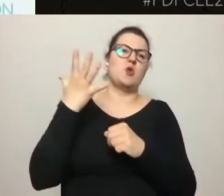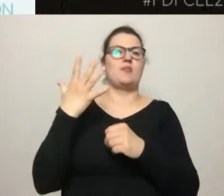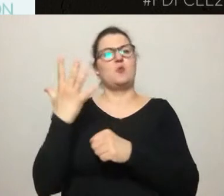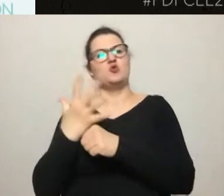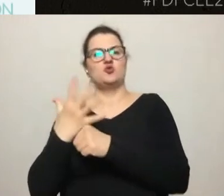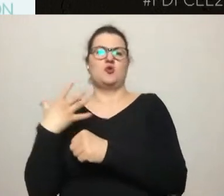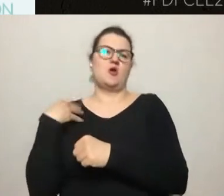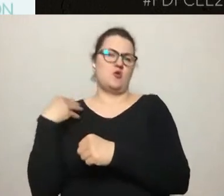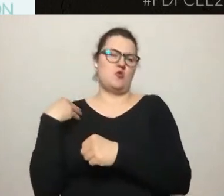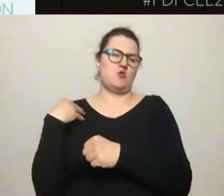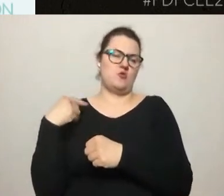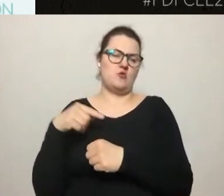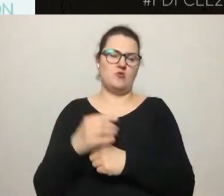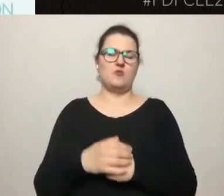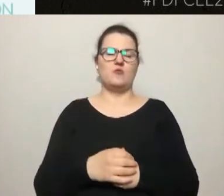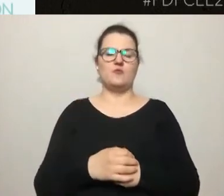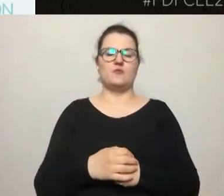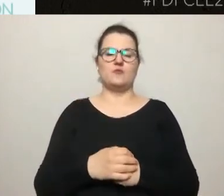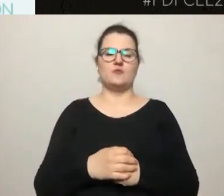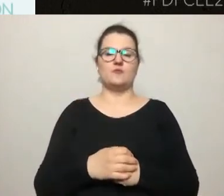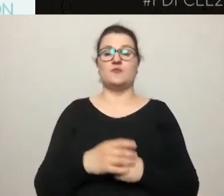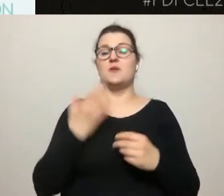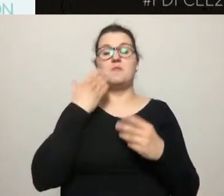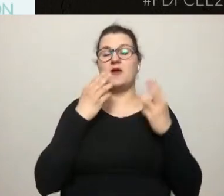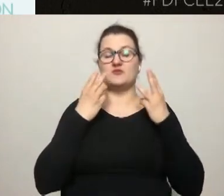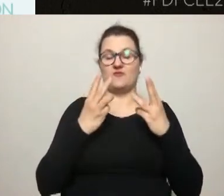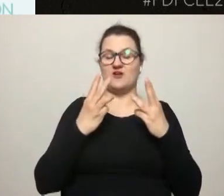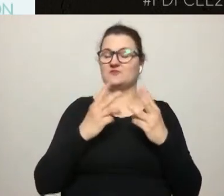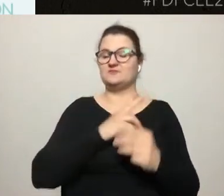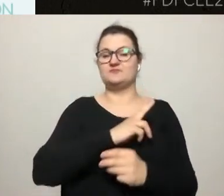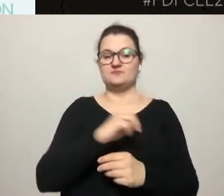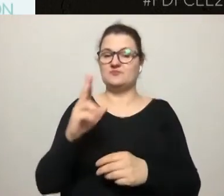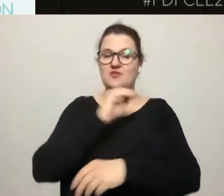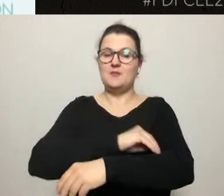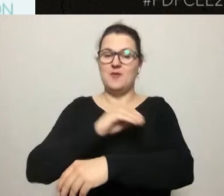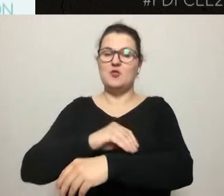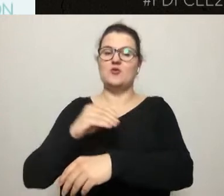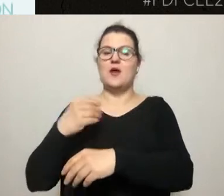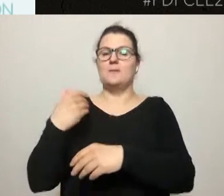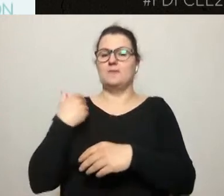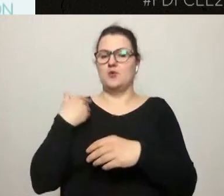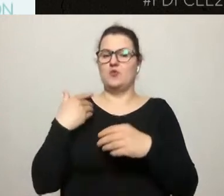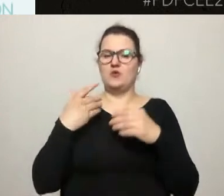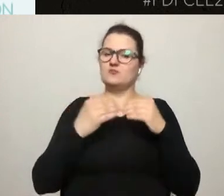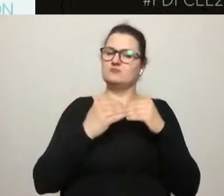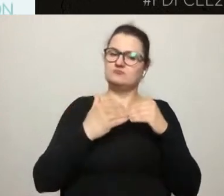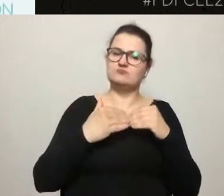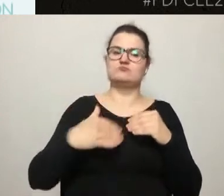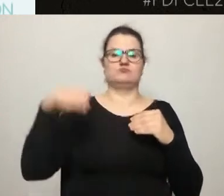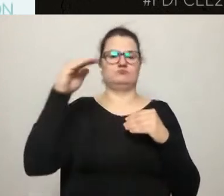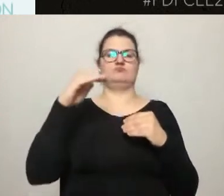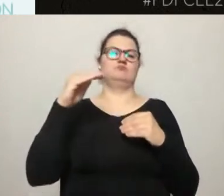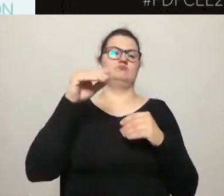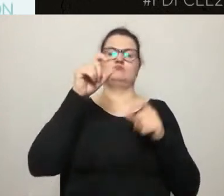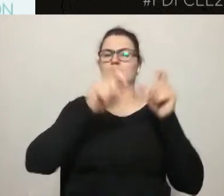Natomiast co bardzo ważne, tutaj w każdej z tych metod nadreprezentowane były osoby z wyższym